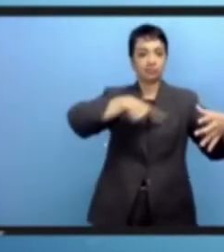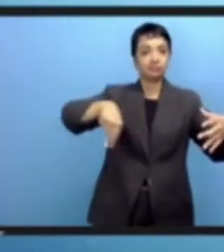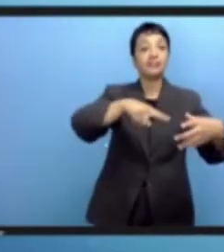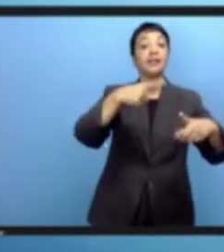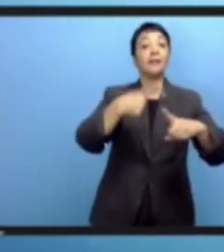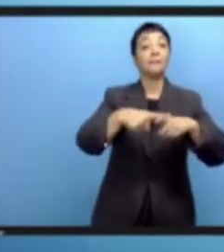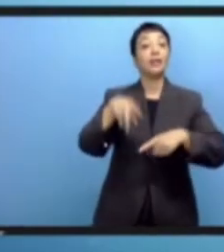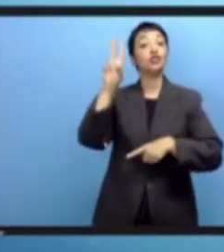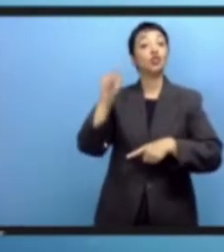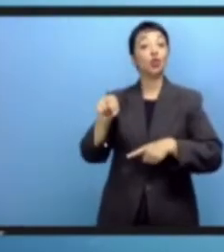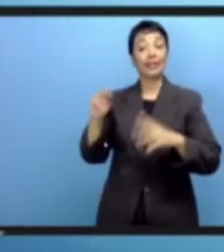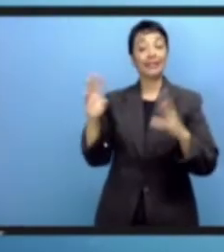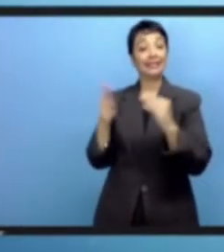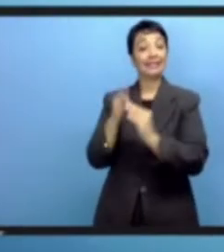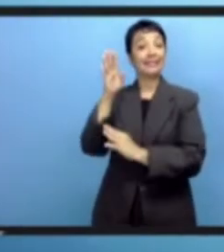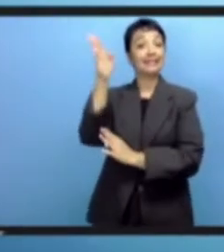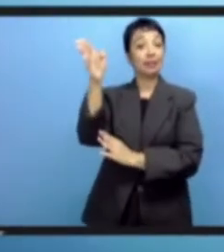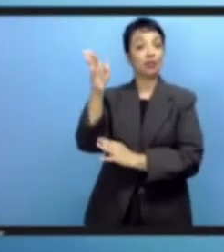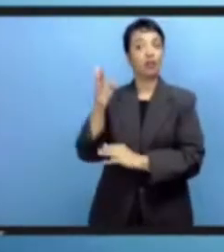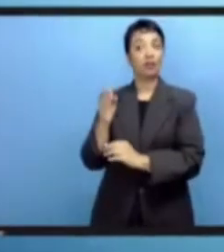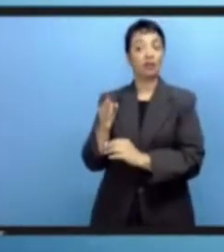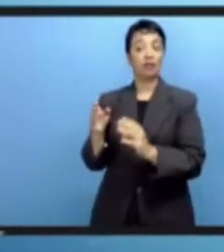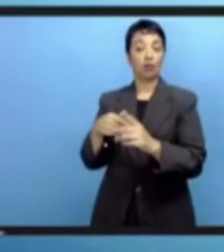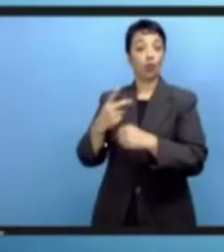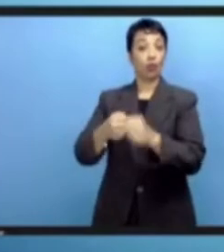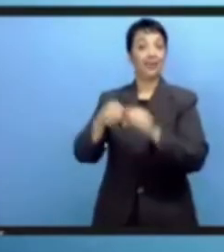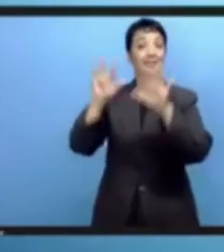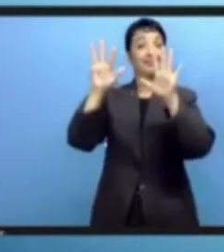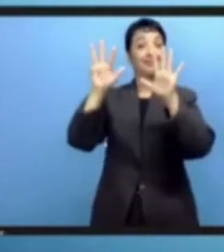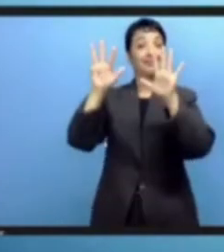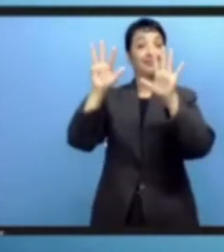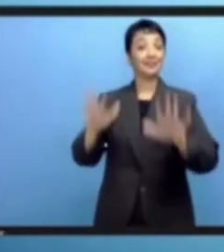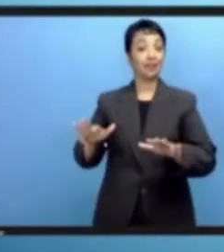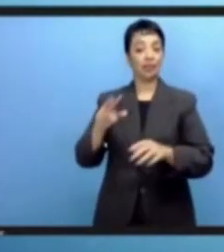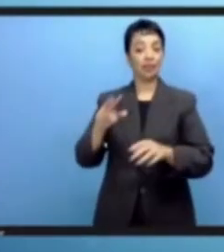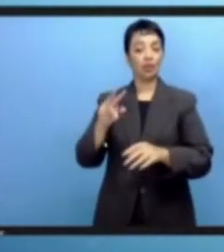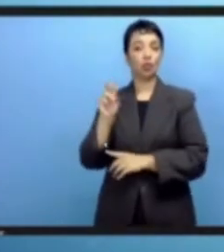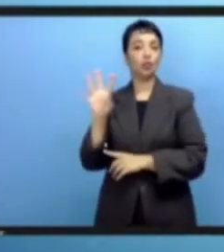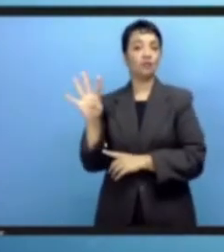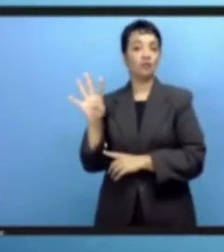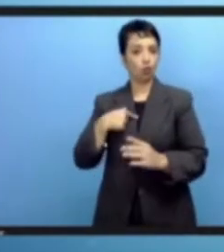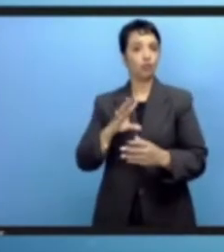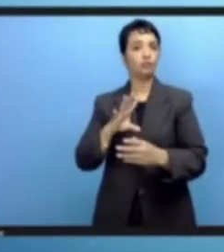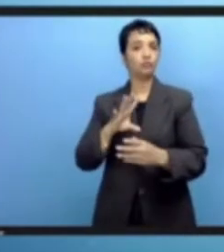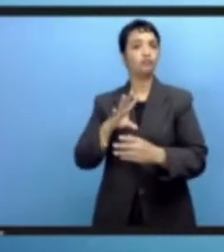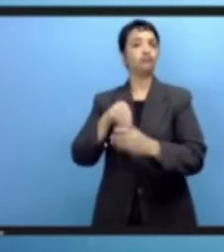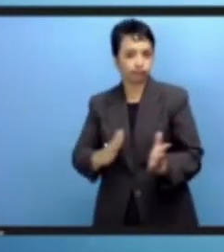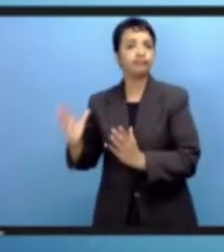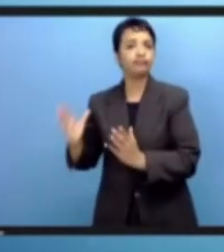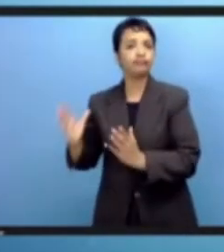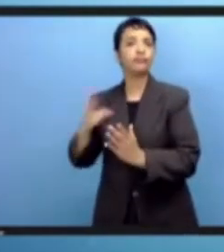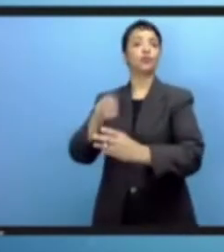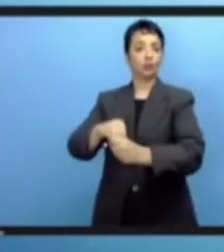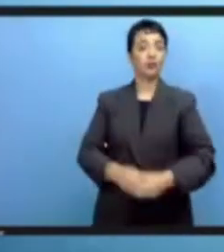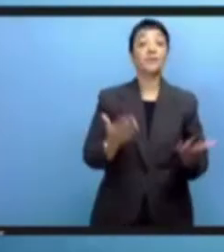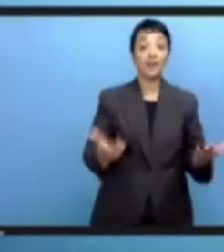الرقمية الدولية وفي قمة الأمم المتحدة للمستقبل في سبتمبر ألفين أربعة وعشرين